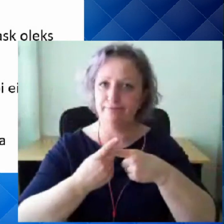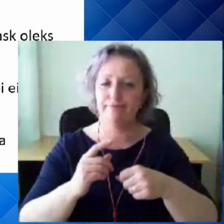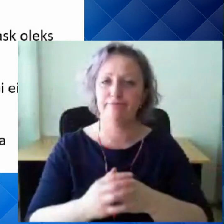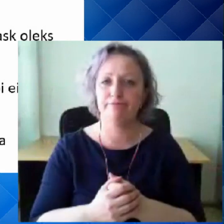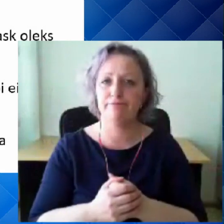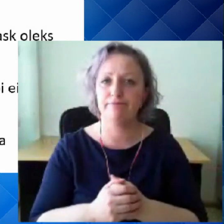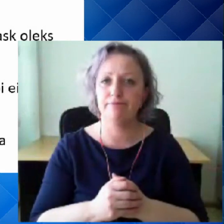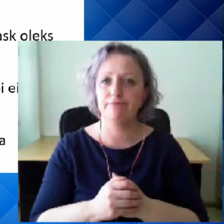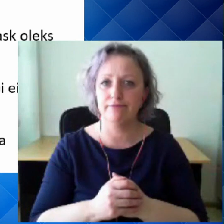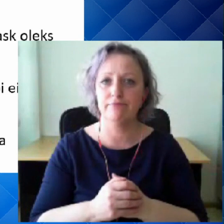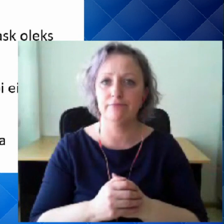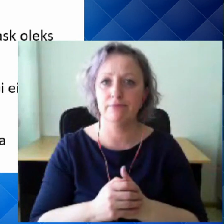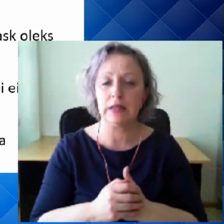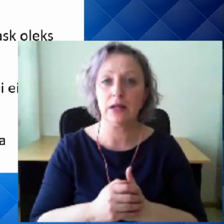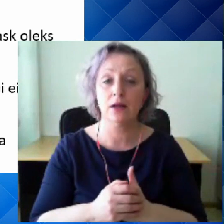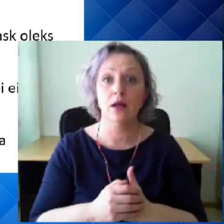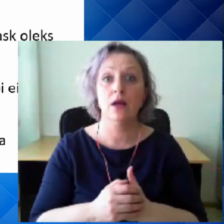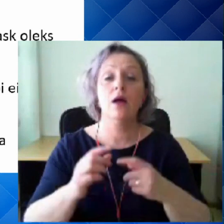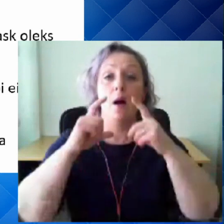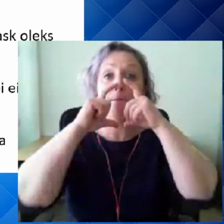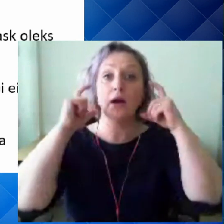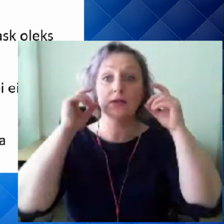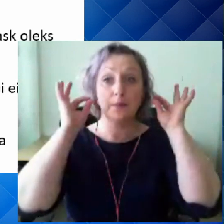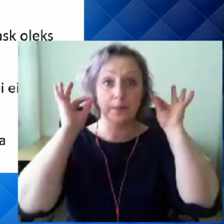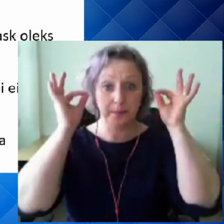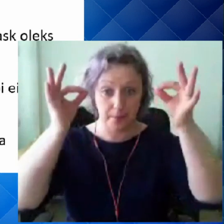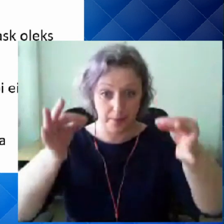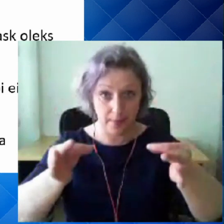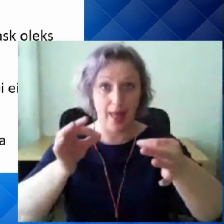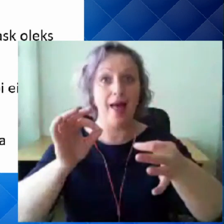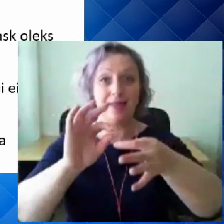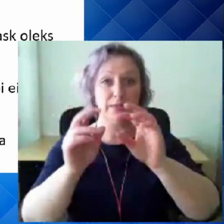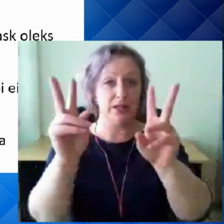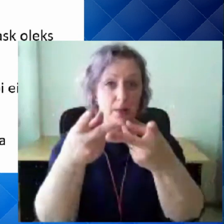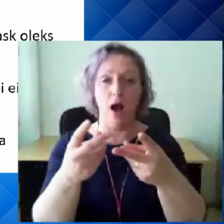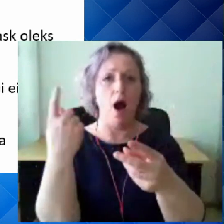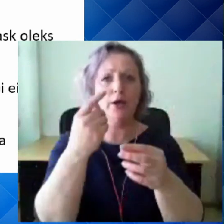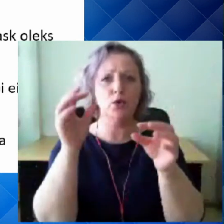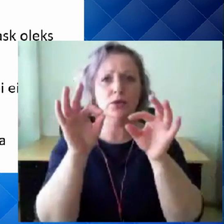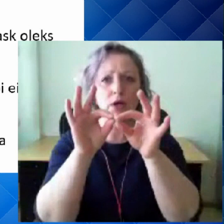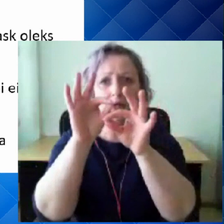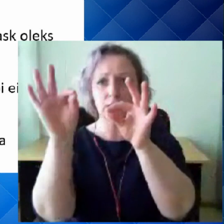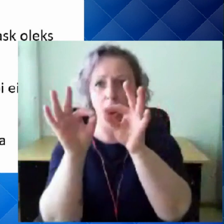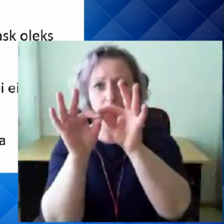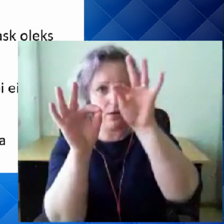Kui me eemaldame maski ära, siis täpselt samamoodi me võtame ainult sangadest kinni